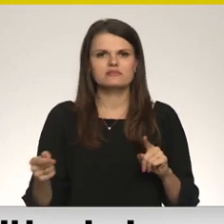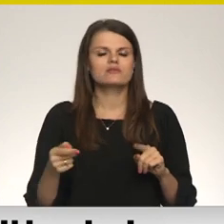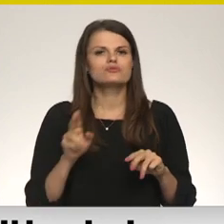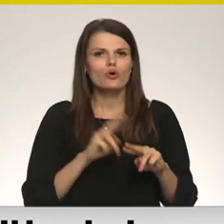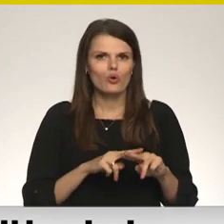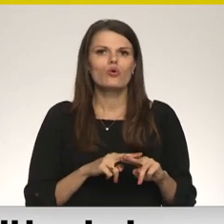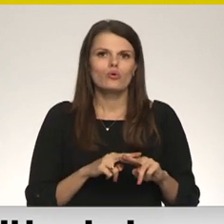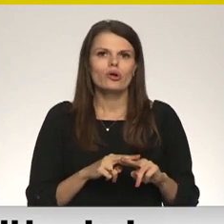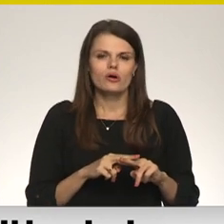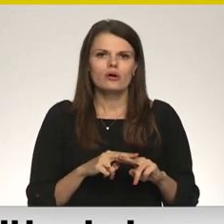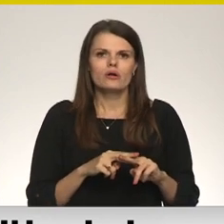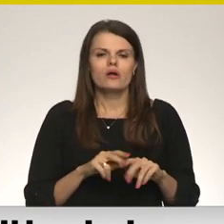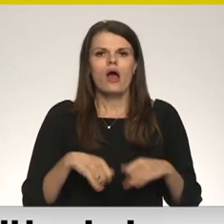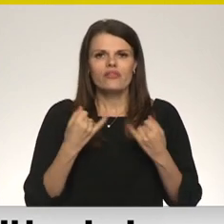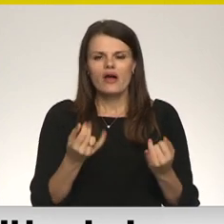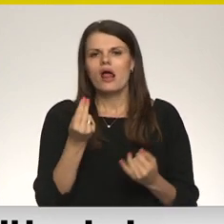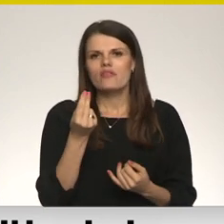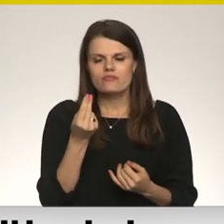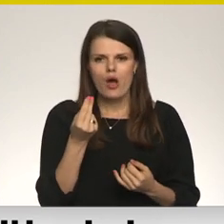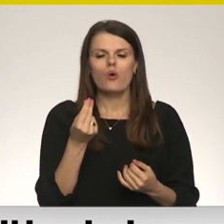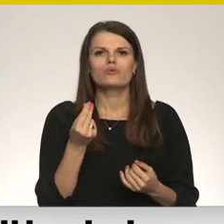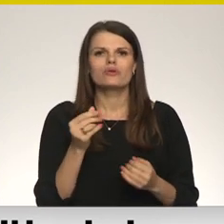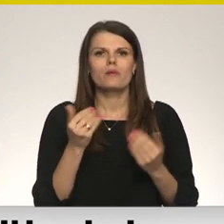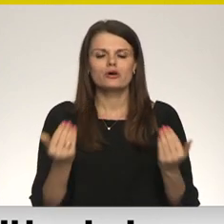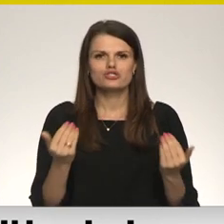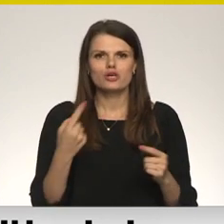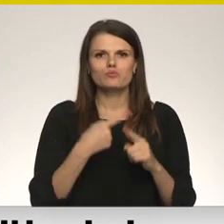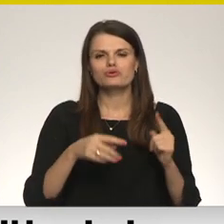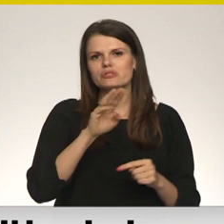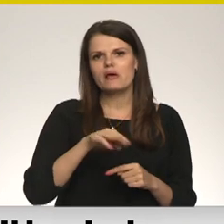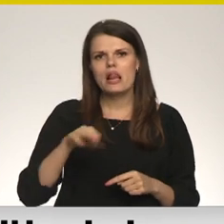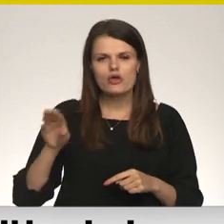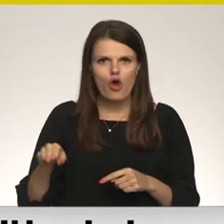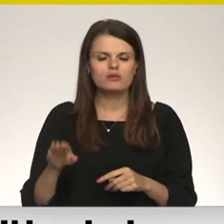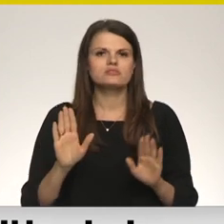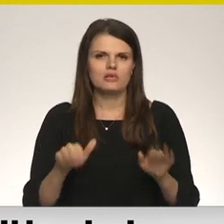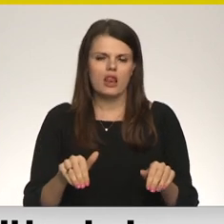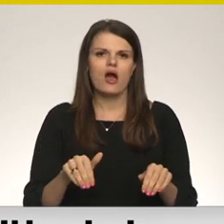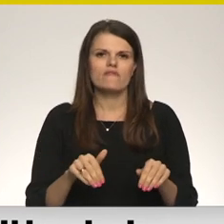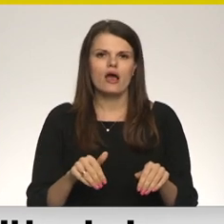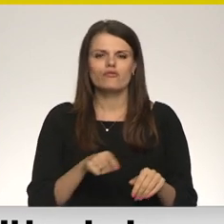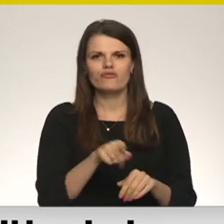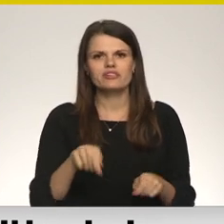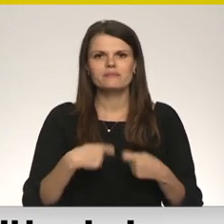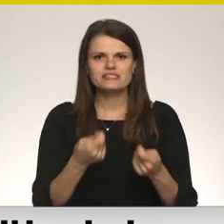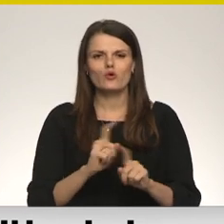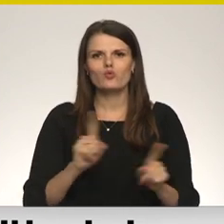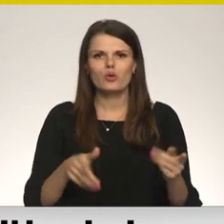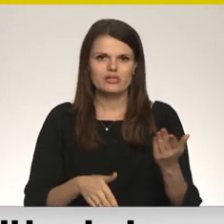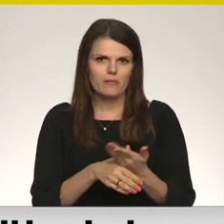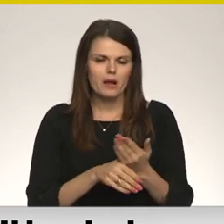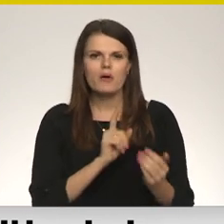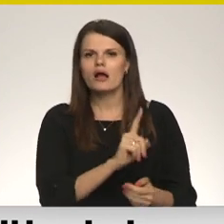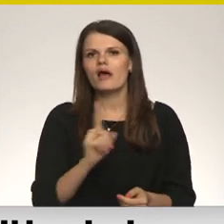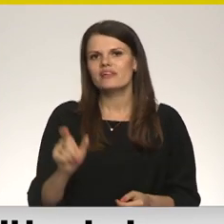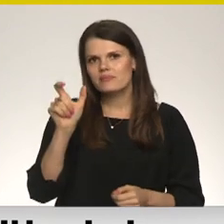atvēlēta nauda, pašlaik pusmiljons, lai varētu viņiem sniegtāt tūlītēju palīdzību.